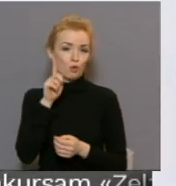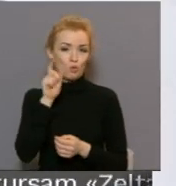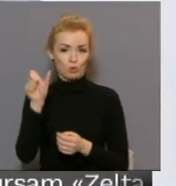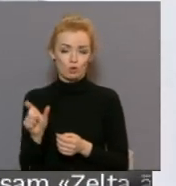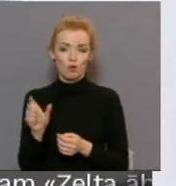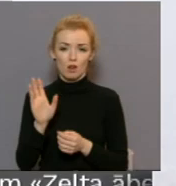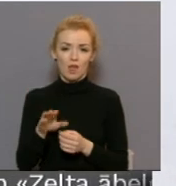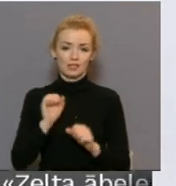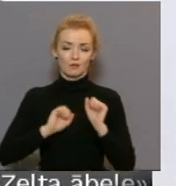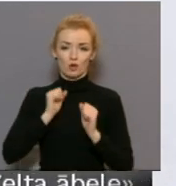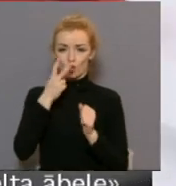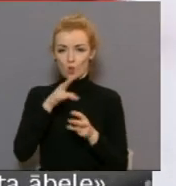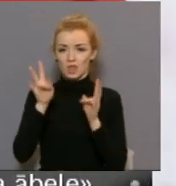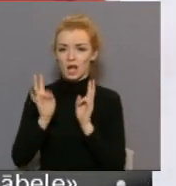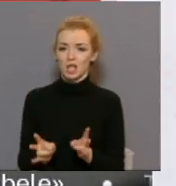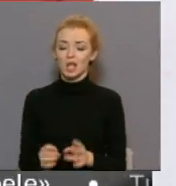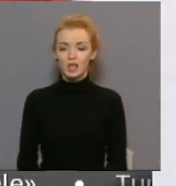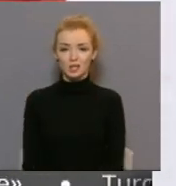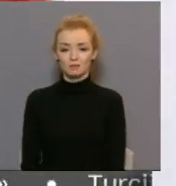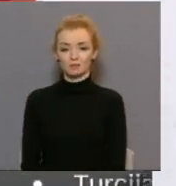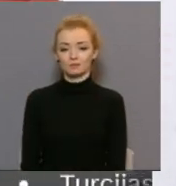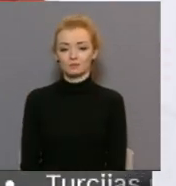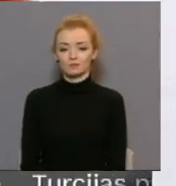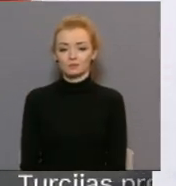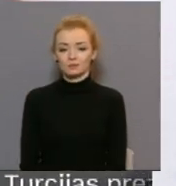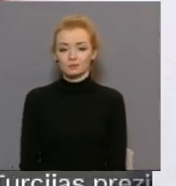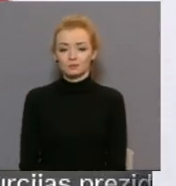no traģēdijām. Jānis Spruģis Cins, Montas Kūjāgars Breč, TV Kurzena.